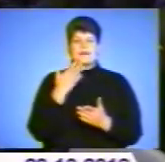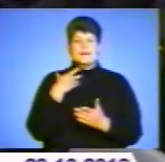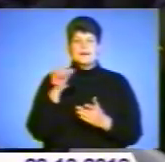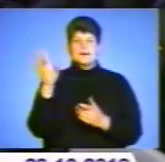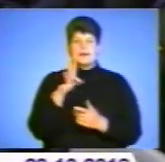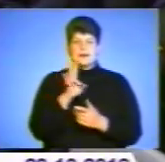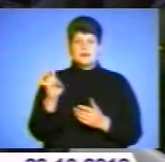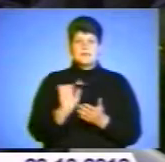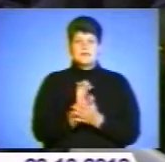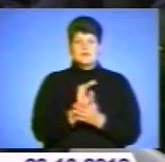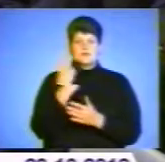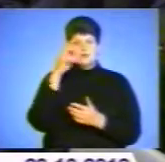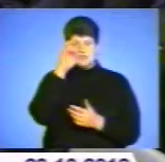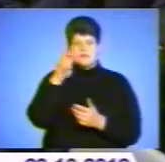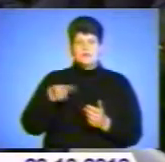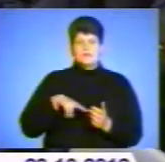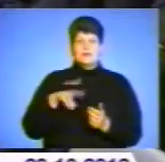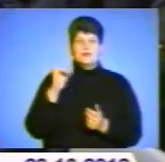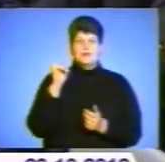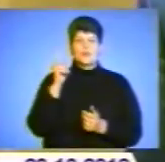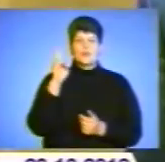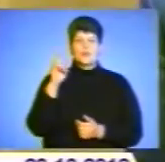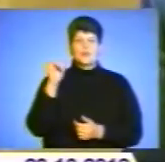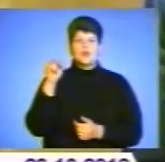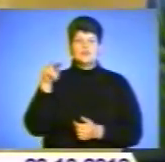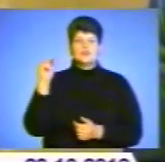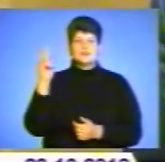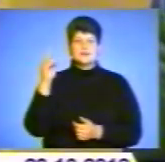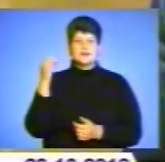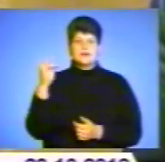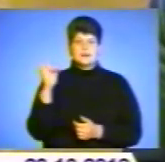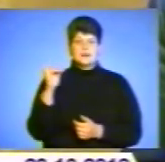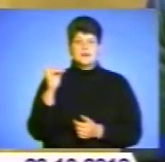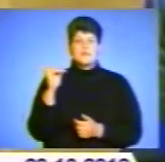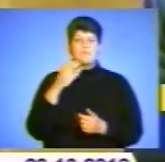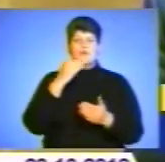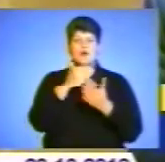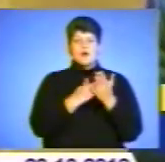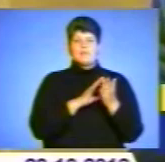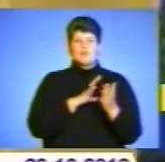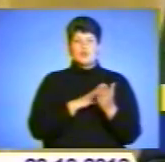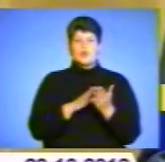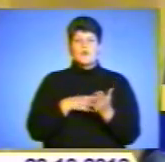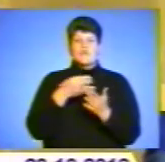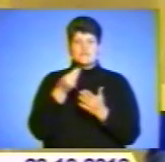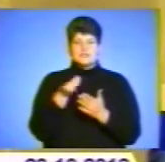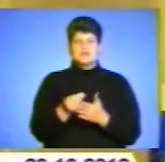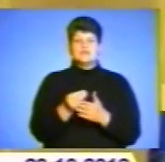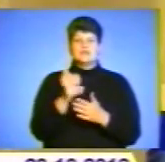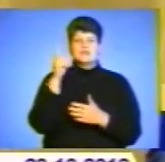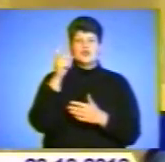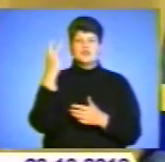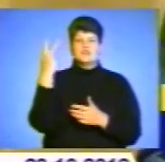інформацій обласної державної адміністрації Ігор Кульчицький. Програма була профінансовано в цьому році на 120